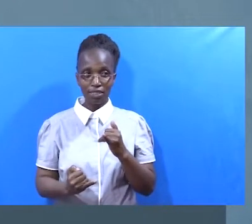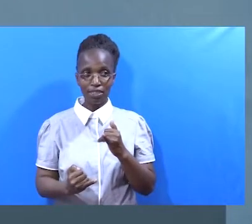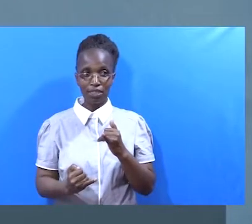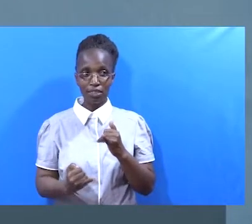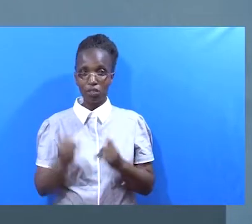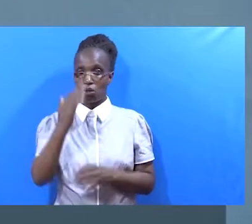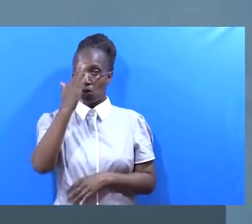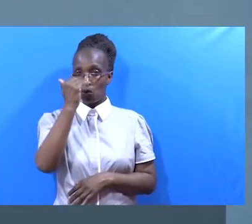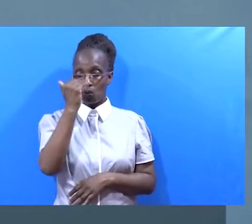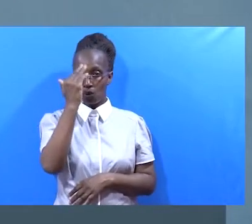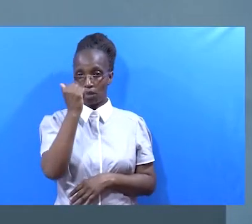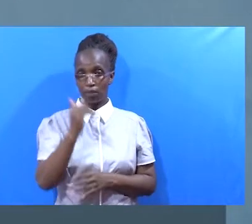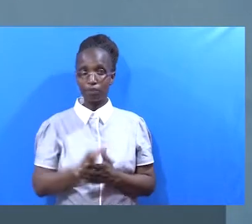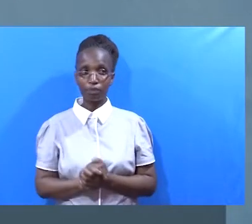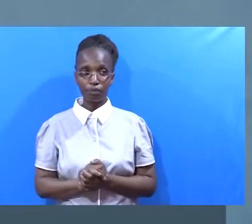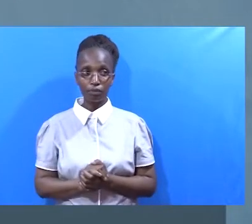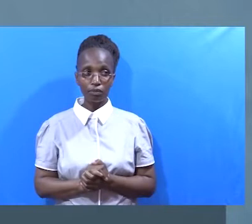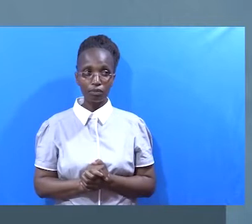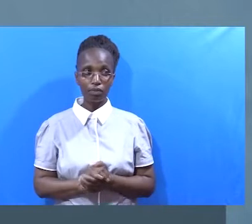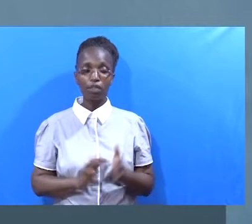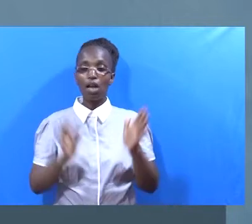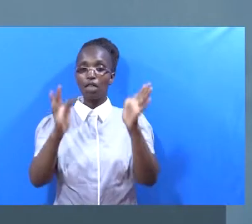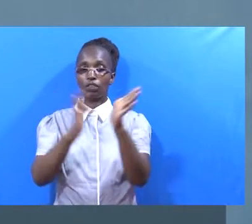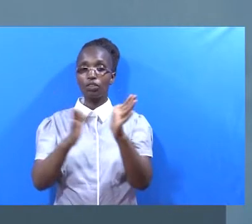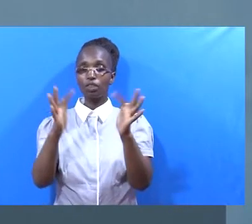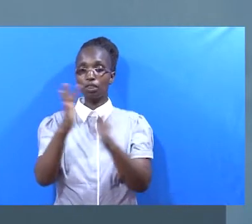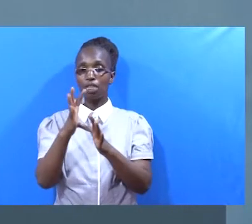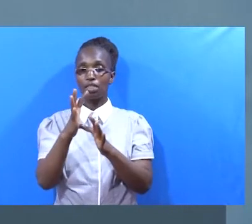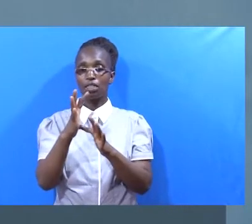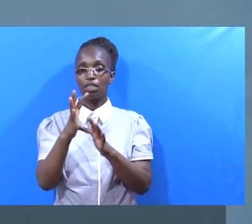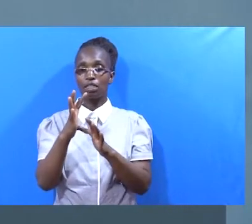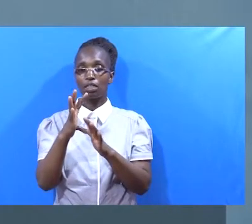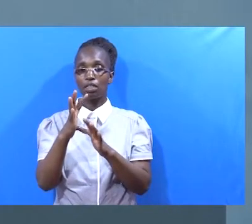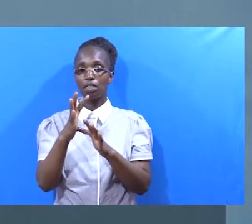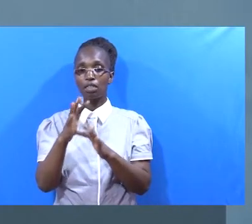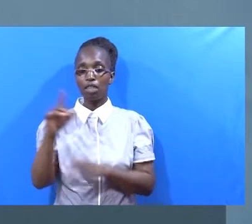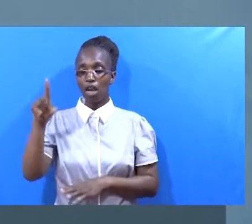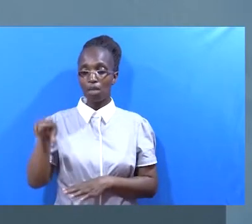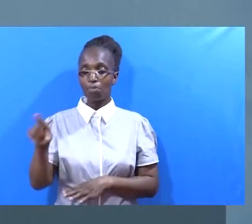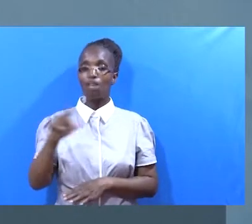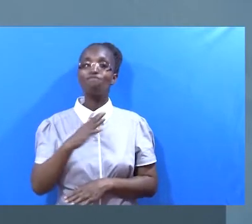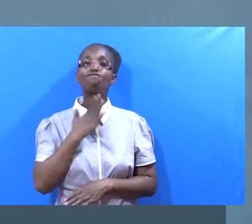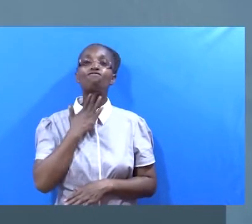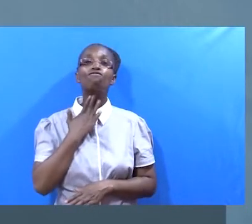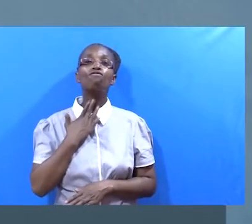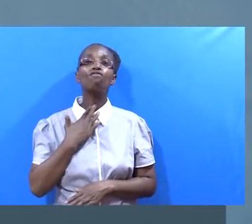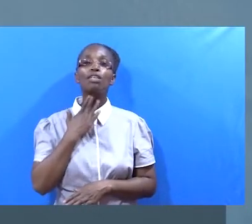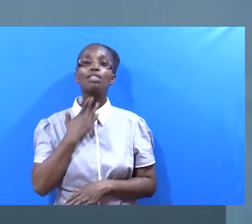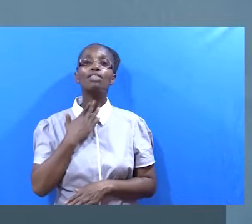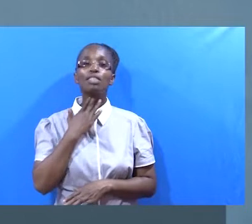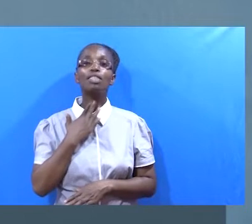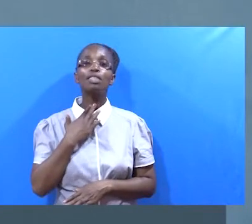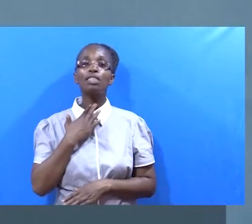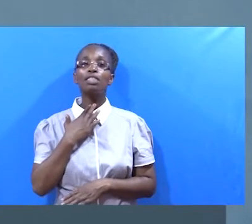Kwa sababu kani alivanya hivi Mokozi Yesu Kristo Alikuwa anataka